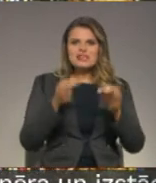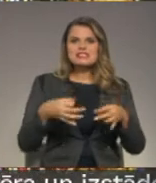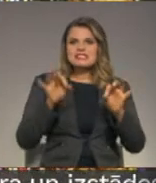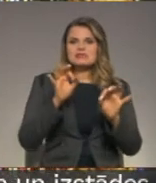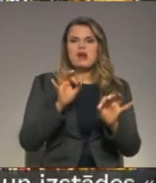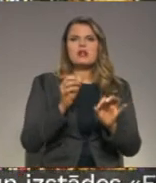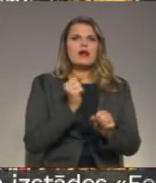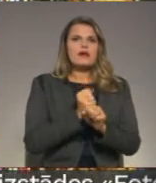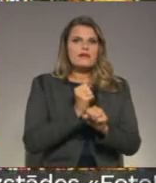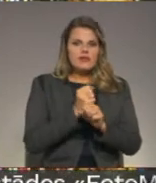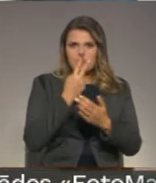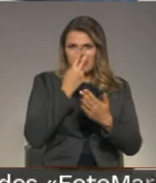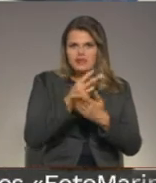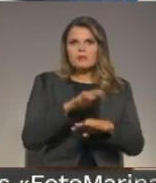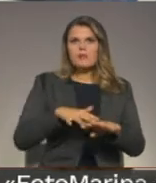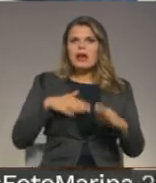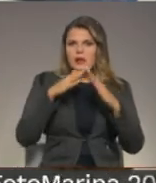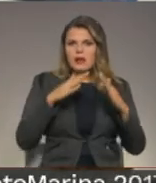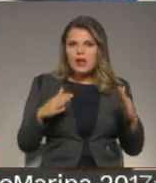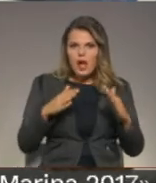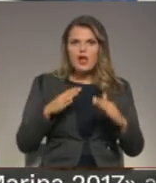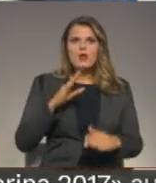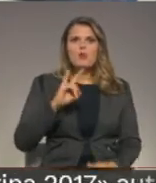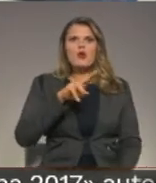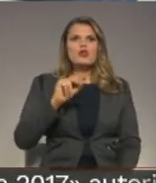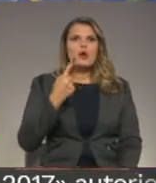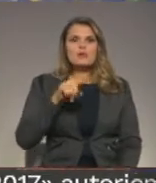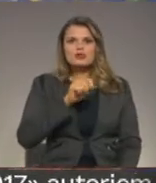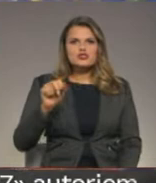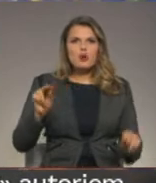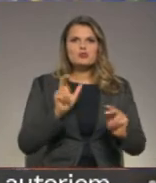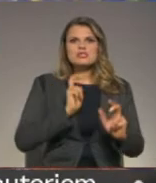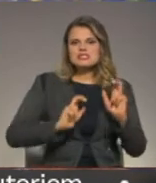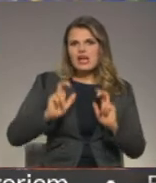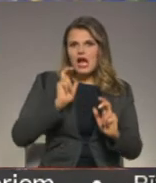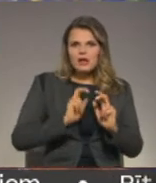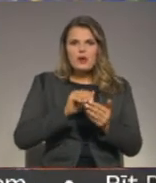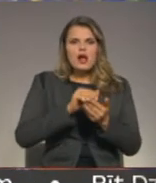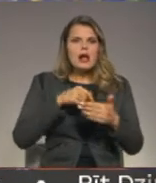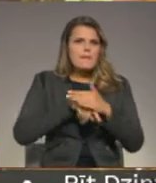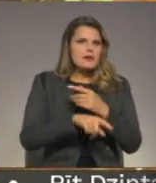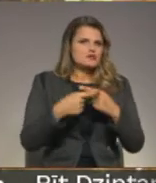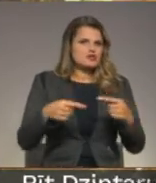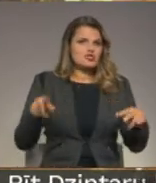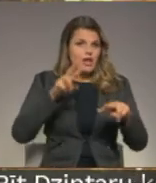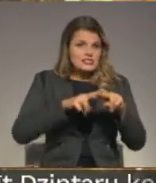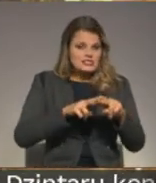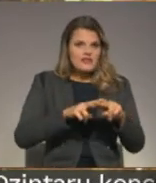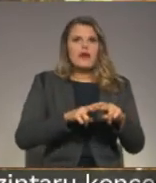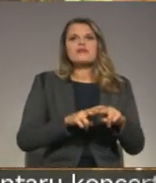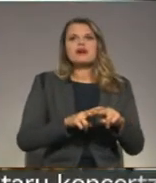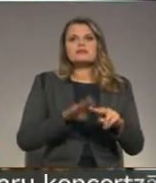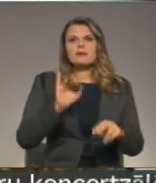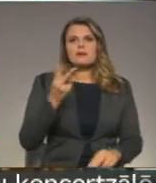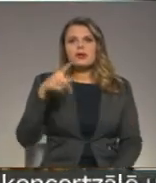parlamentākā Budapestā, Karaļpils kapelā, mūzikas akadēmijā, kā arī kapenēs un mauzulējos nacionālajā kapsētā.